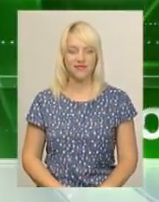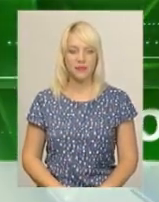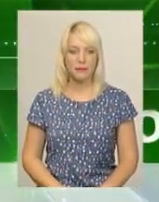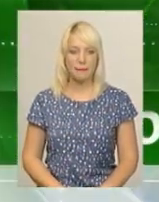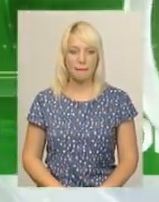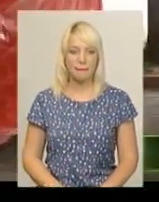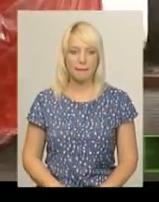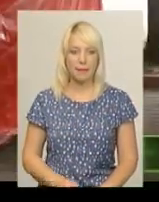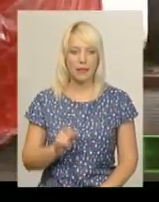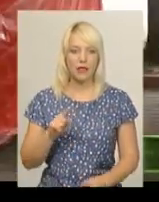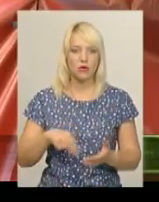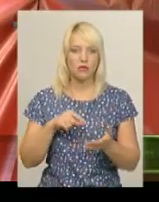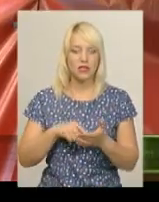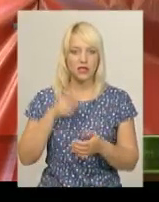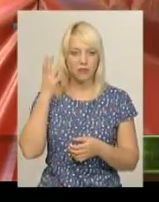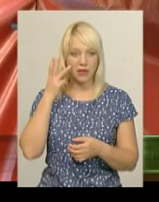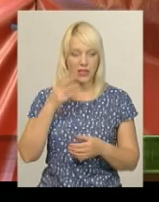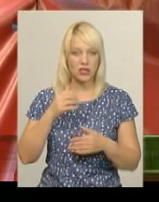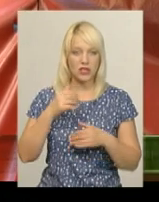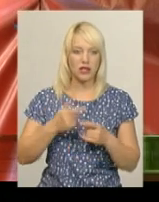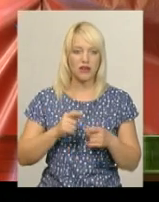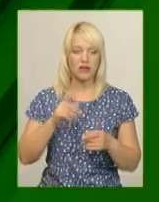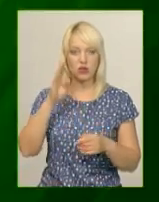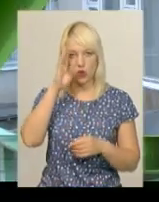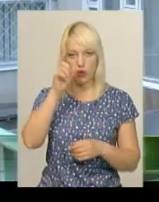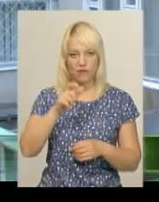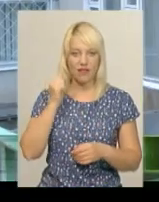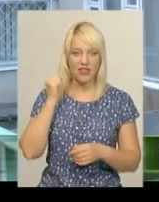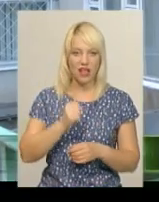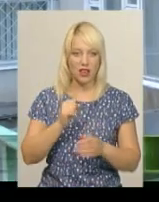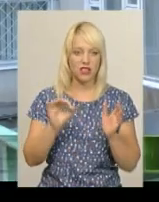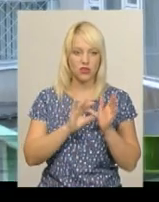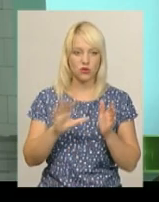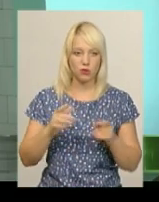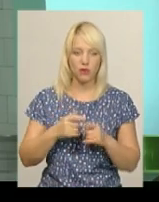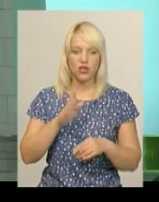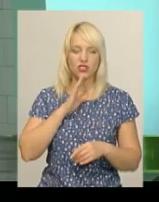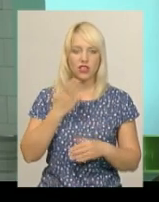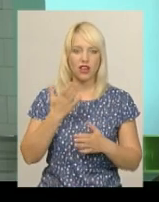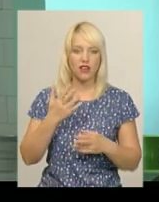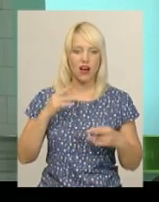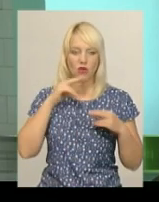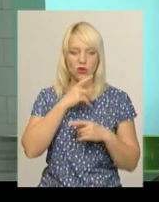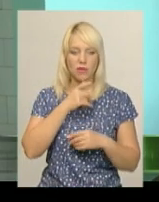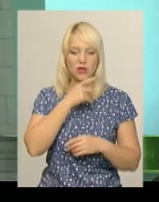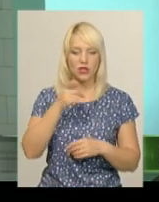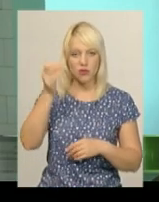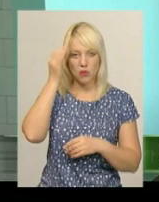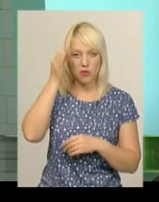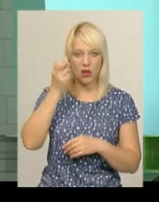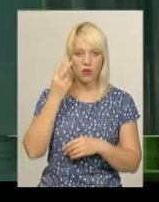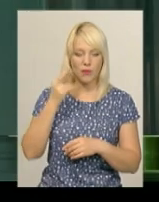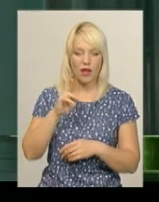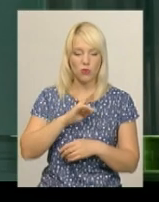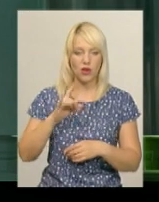У середмісті Хмельницького чоловіка вдарило струмом. Одна жінок, яка отруїлася під час поминального обіду у Ярмолинецькому районі,